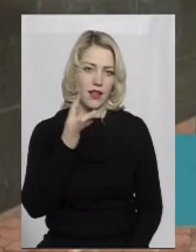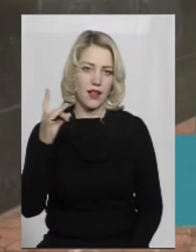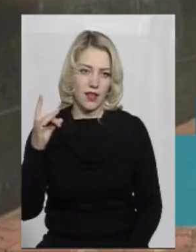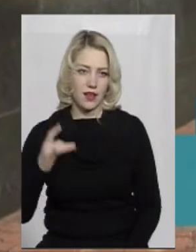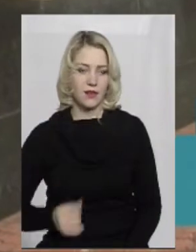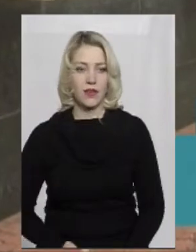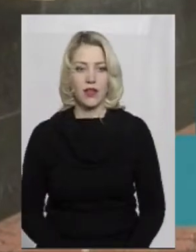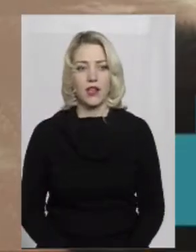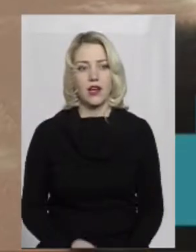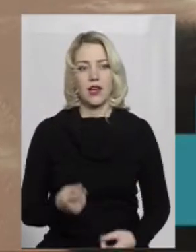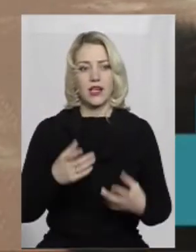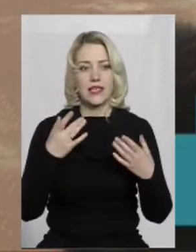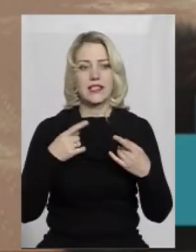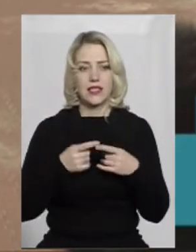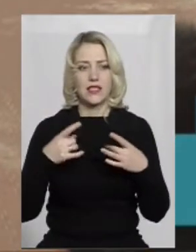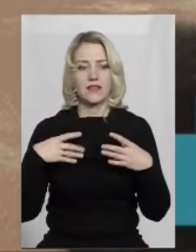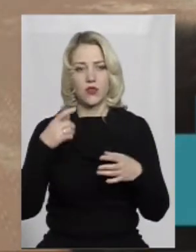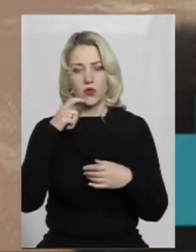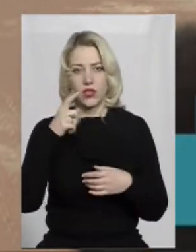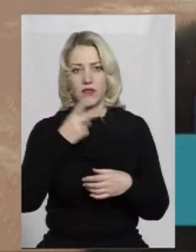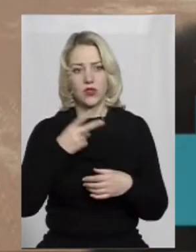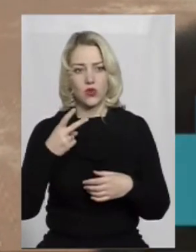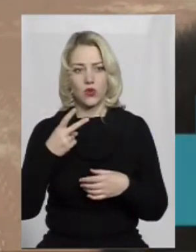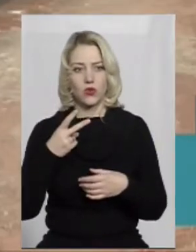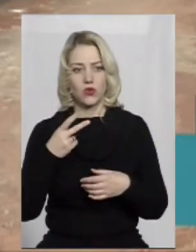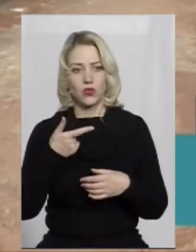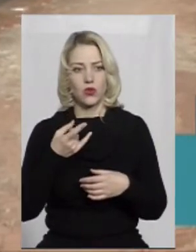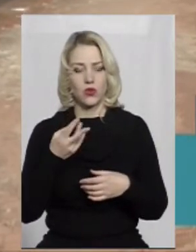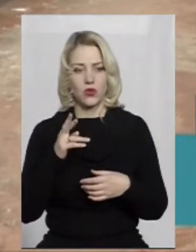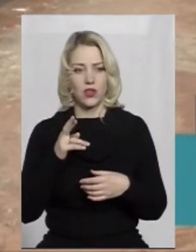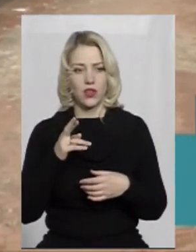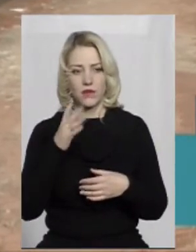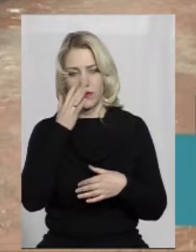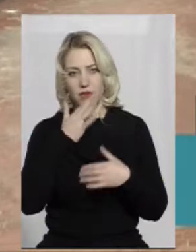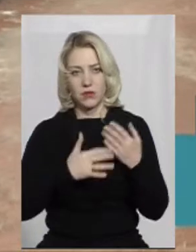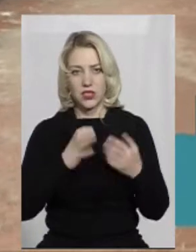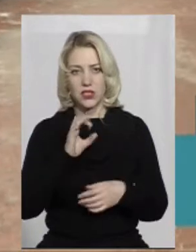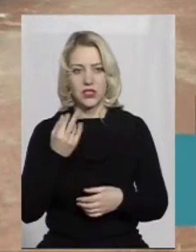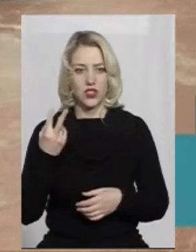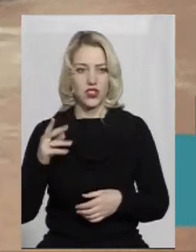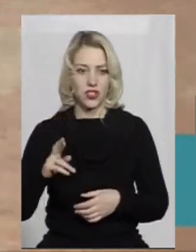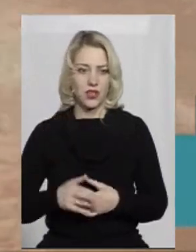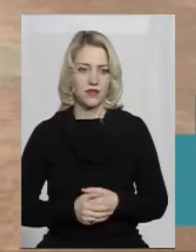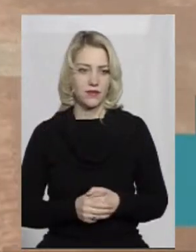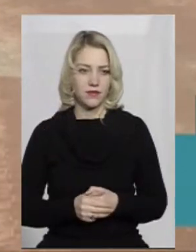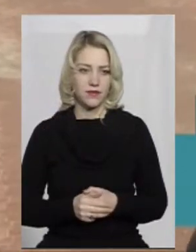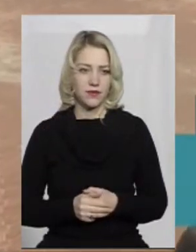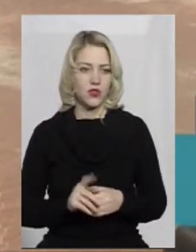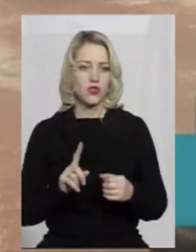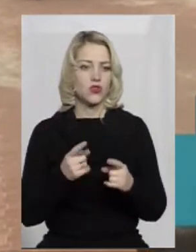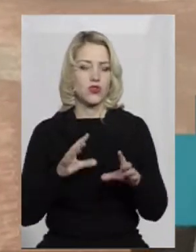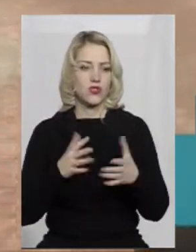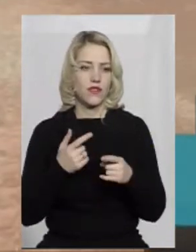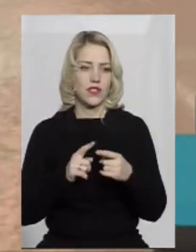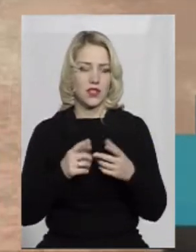свято України. 22 грудня, ой, господі, січня, вибачайте. І що сталося цей день?